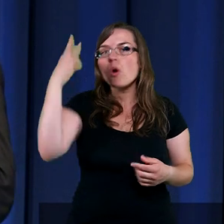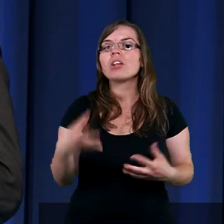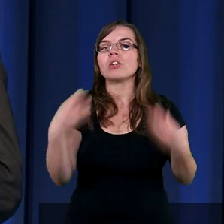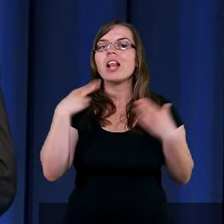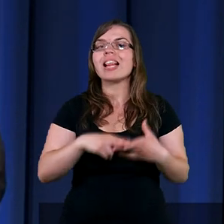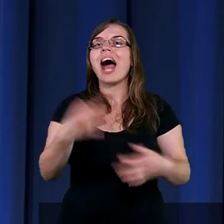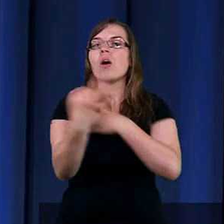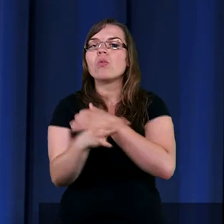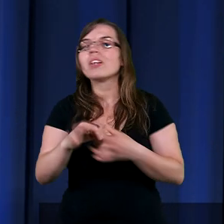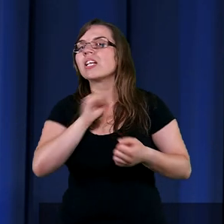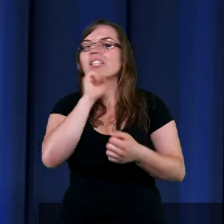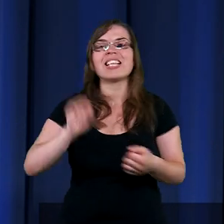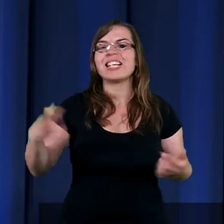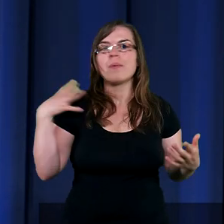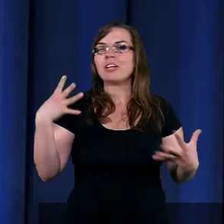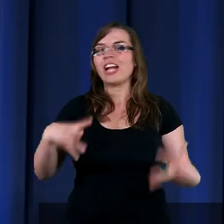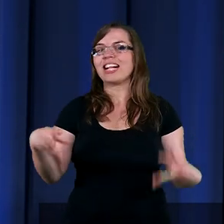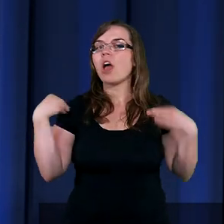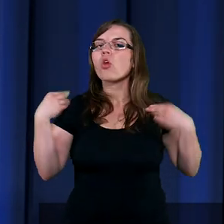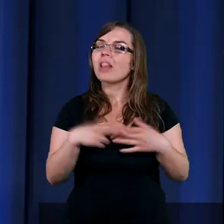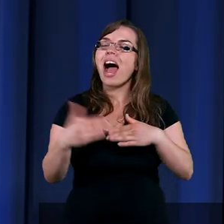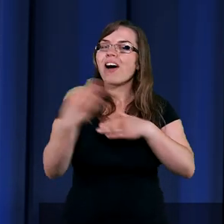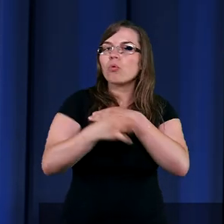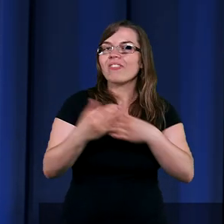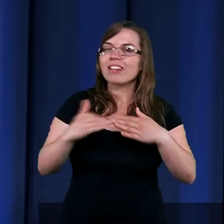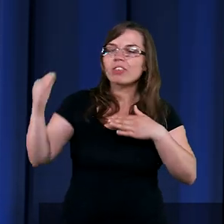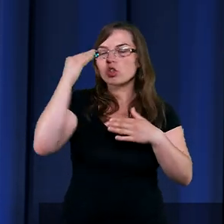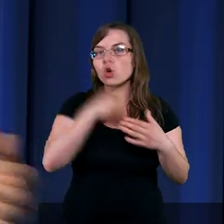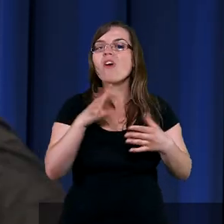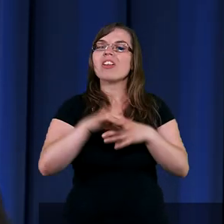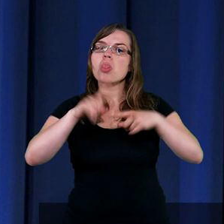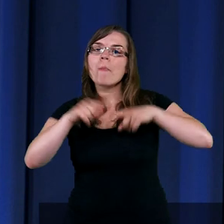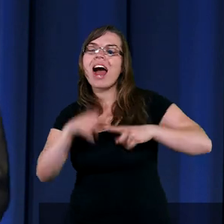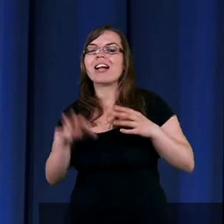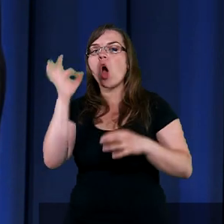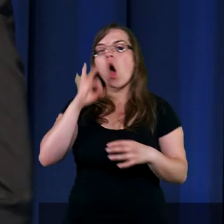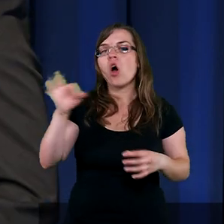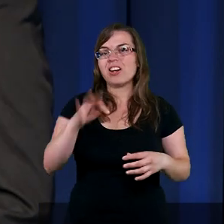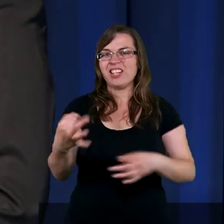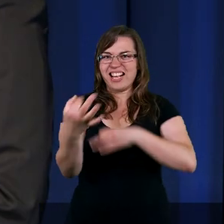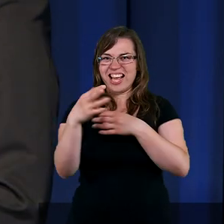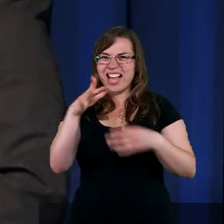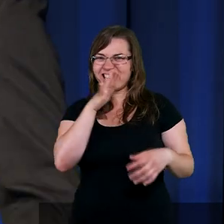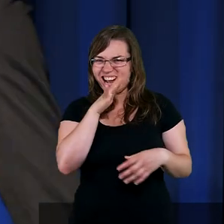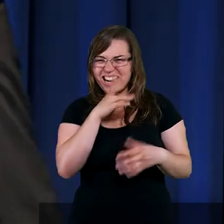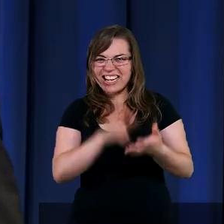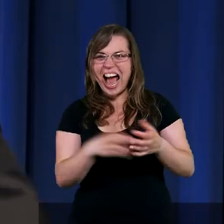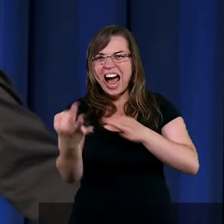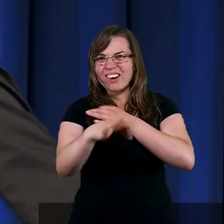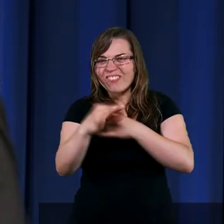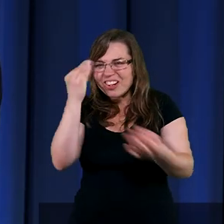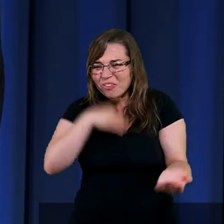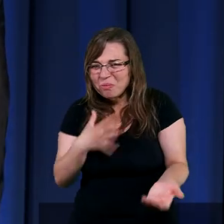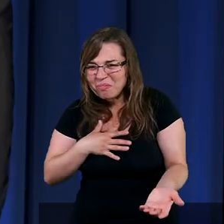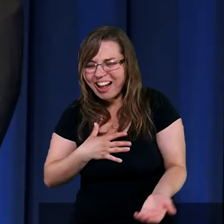uniwersytet, na który nigdy by się nie dostał w normalnych okolicznościach. Izraelita na Uniwersytecie Egiptu, szkolony przez największe